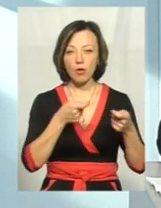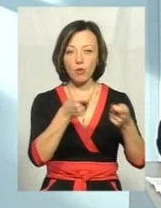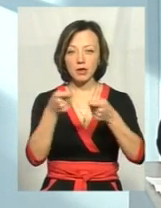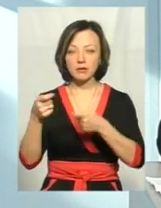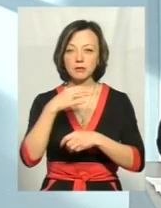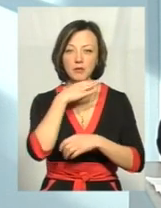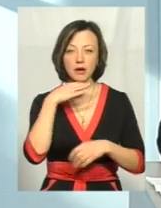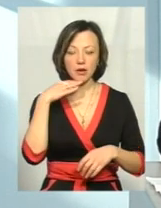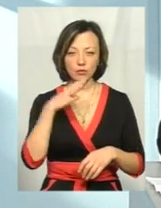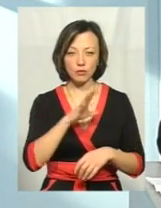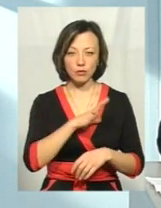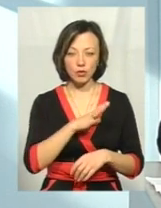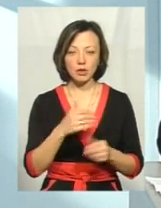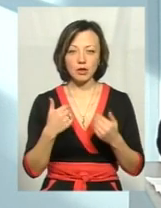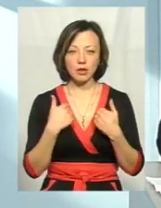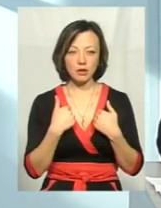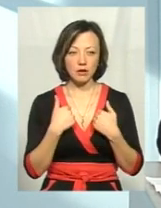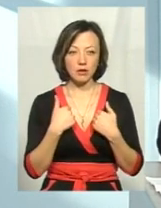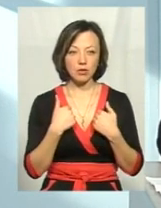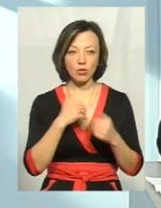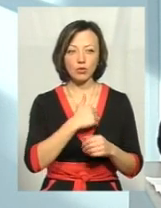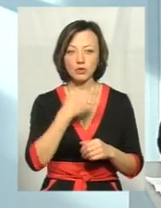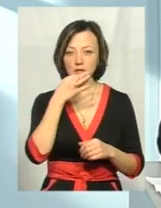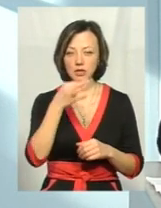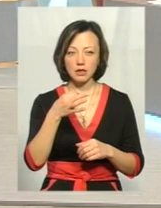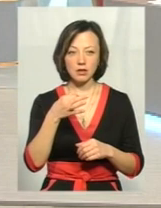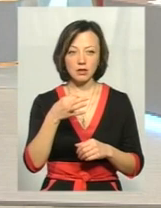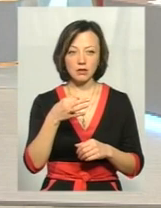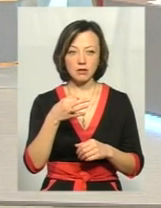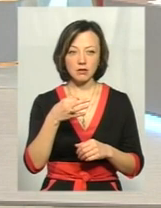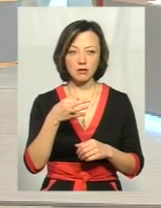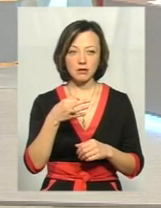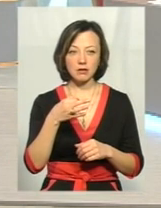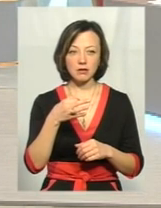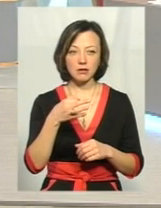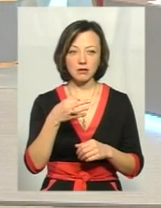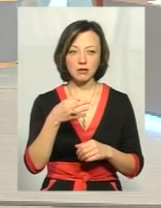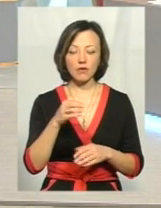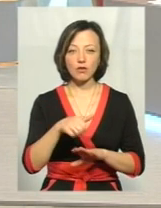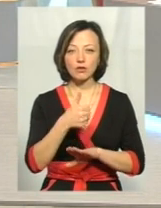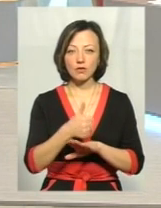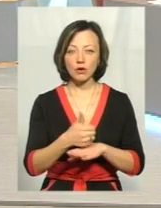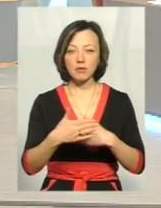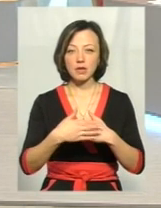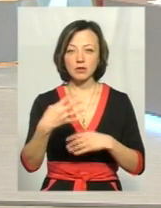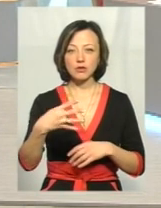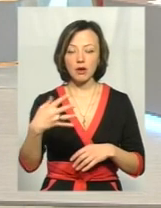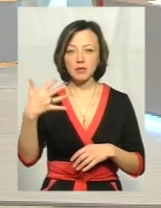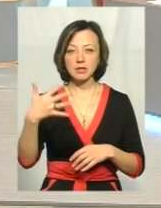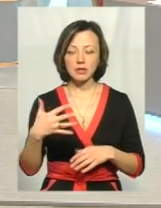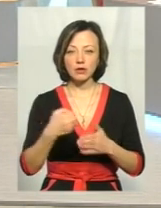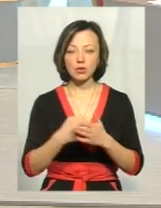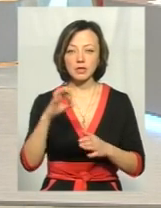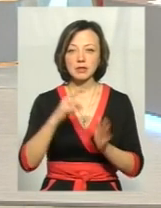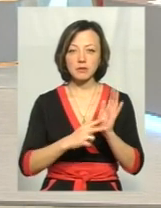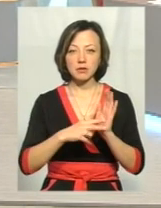перевірок було, і я хочу сказати, що в основному біля 40-50% до 70